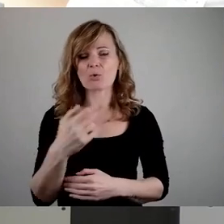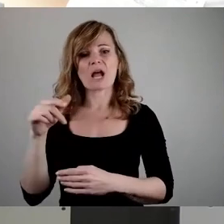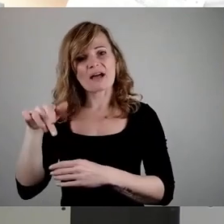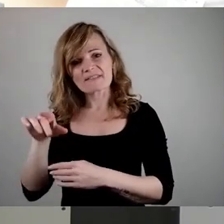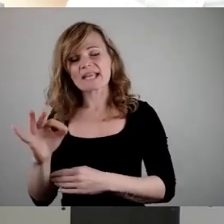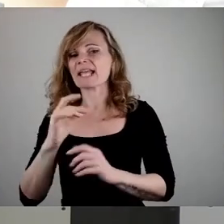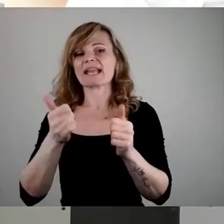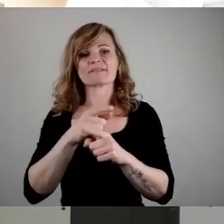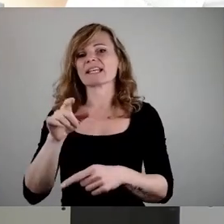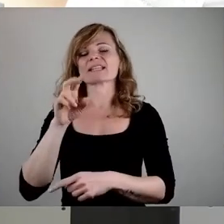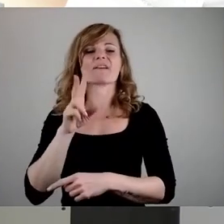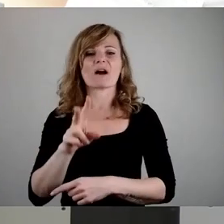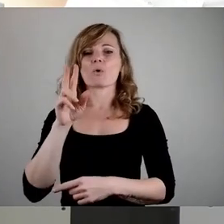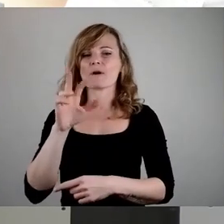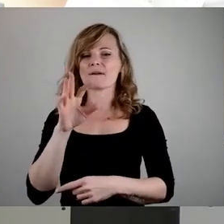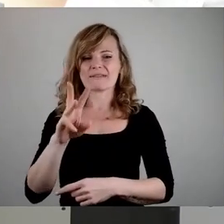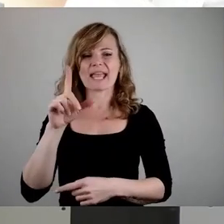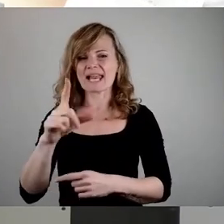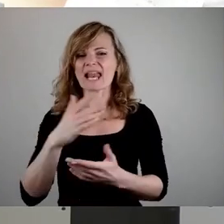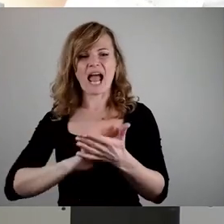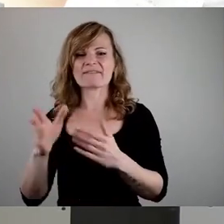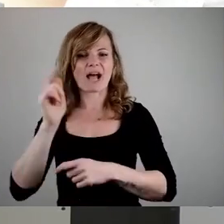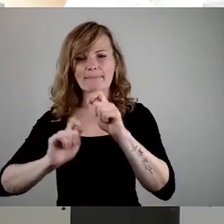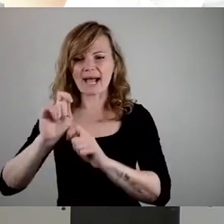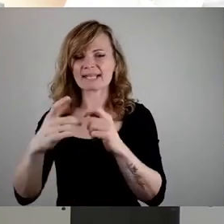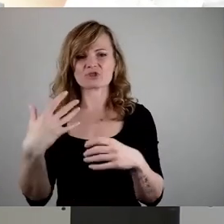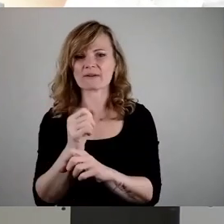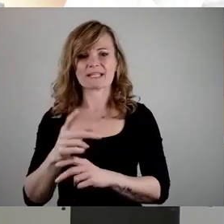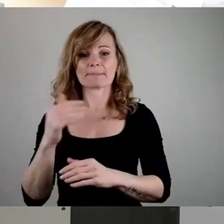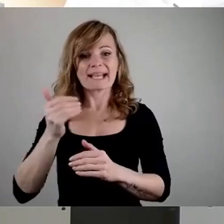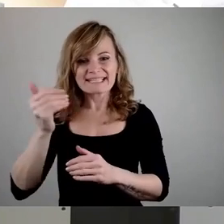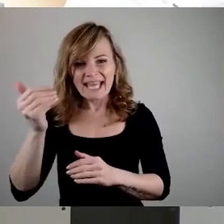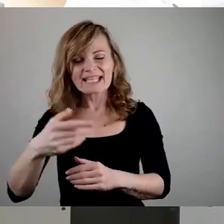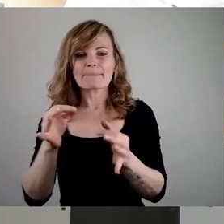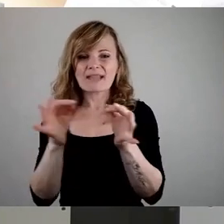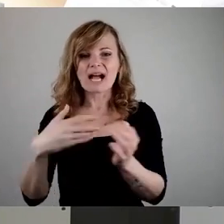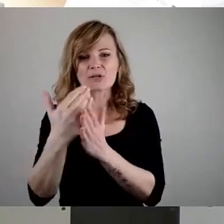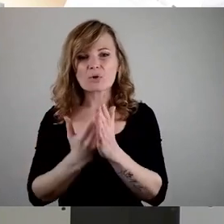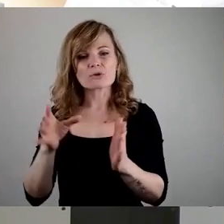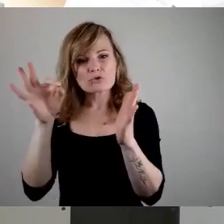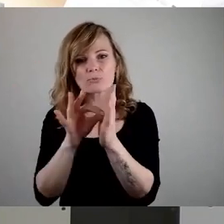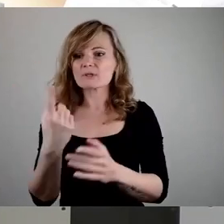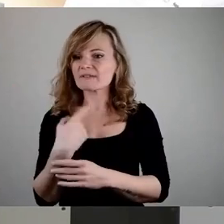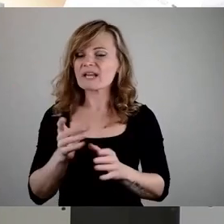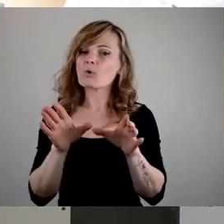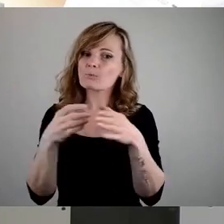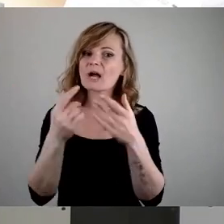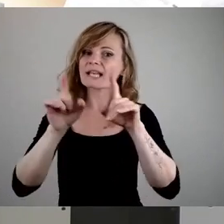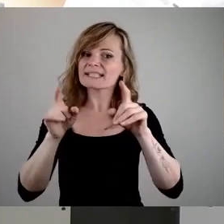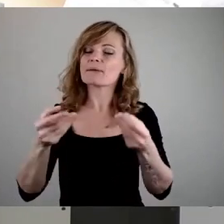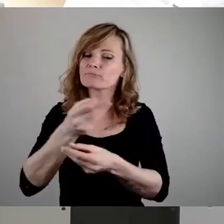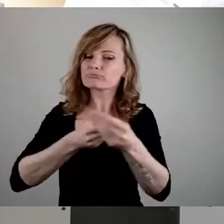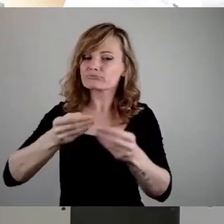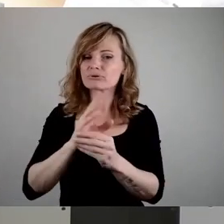VWL. Lassen Sie die einfach behandeln. Sie schaffen es ja momentan wirklich bei jedem Tagesordnungspunkt, bei dem wir uns über kommunale Themen unterhalten,